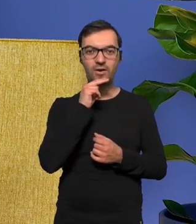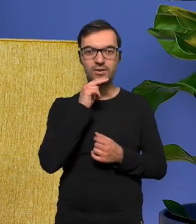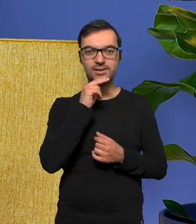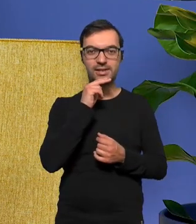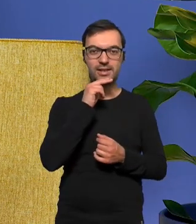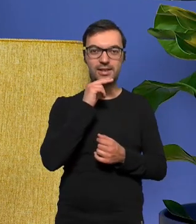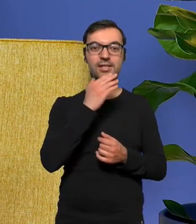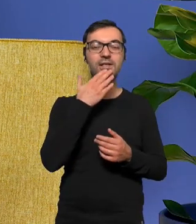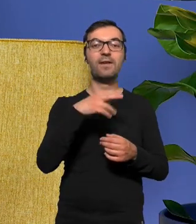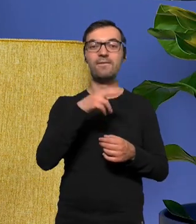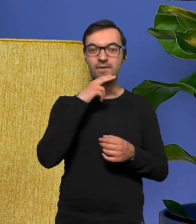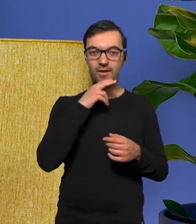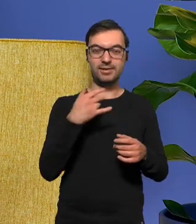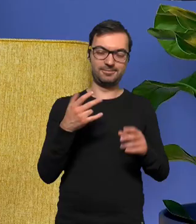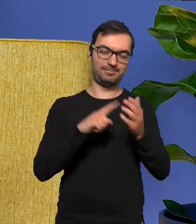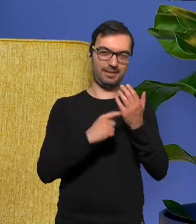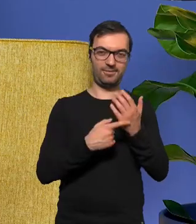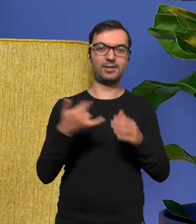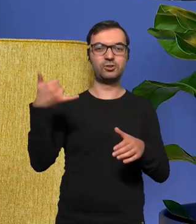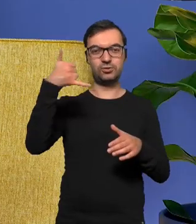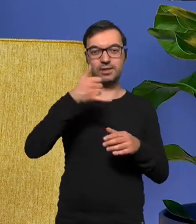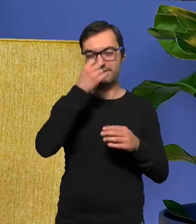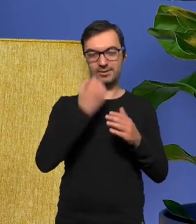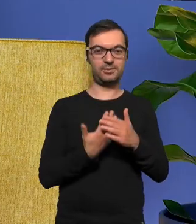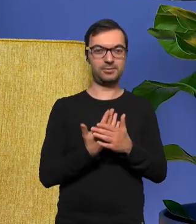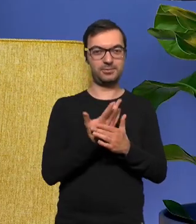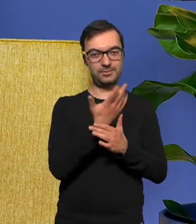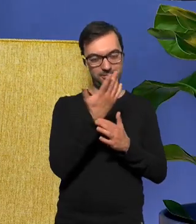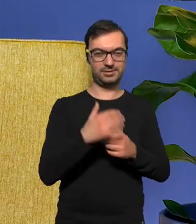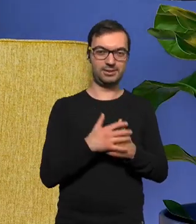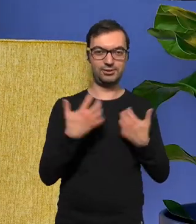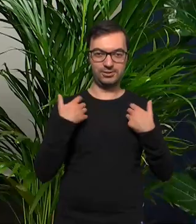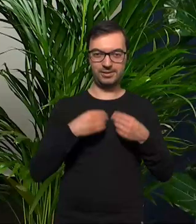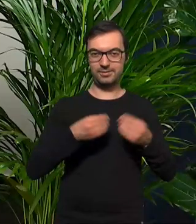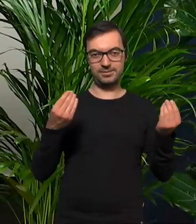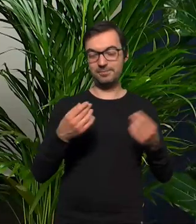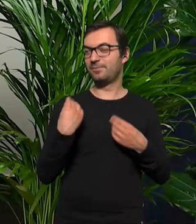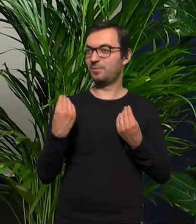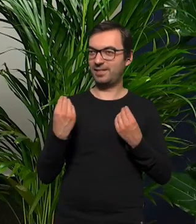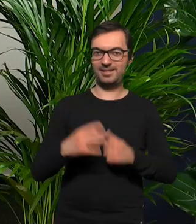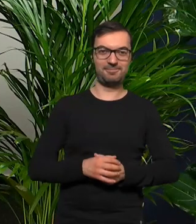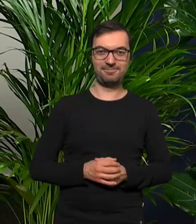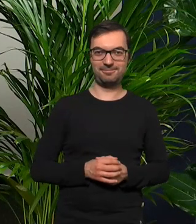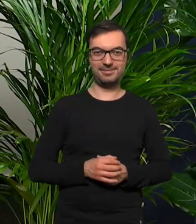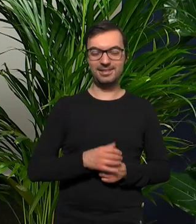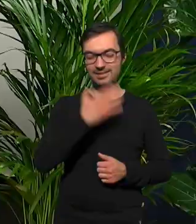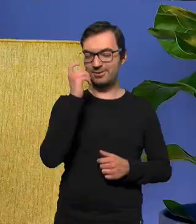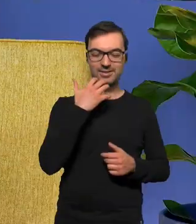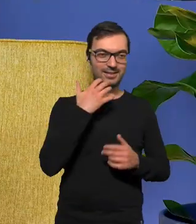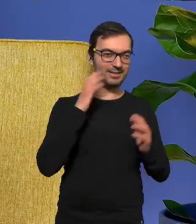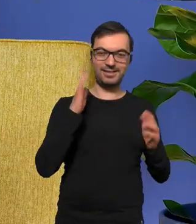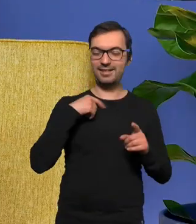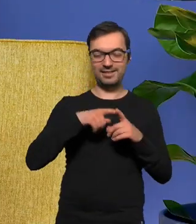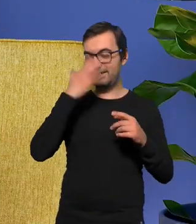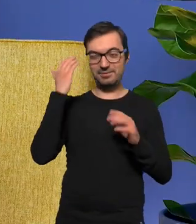podlewa ten ten nasz kwiat jestestwa wspaniały nie wiem o czym mówiłem